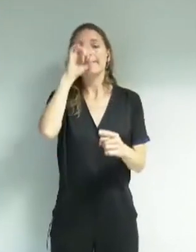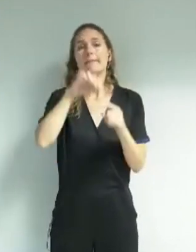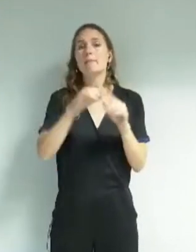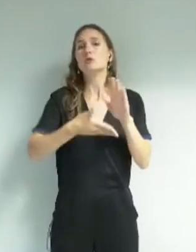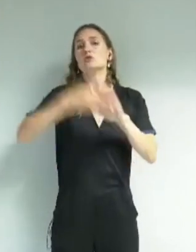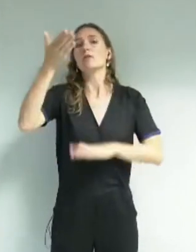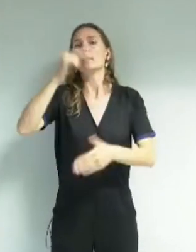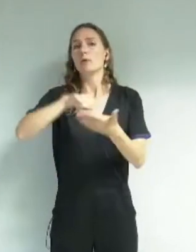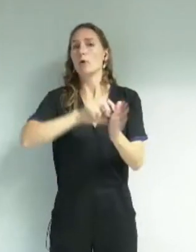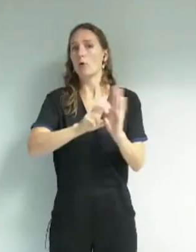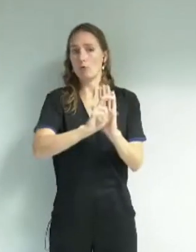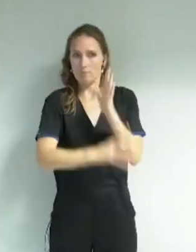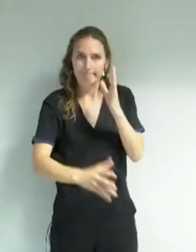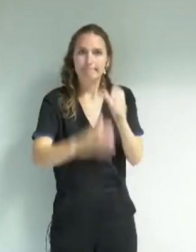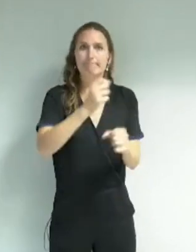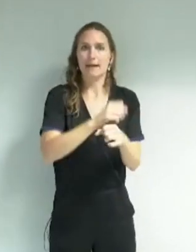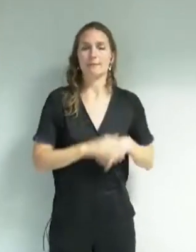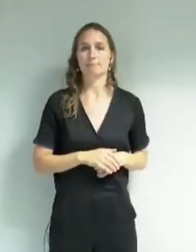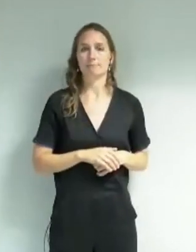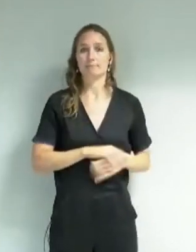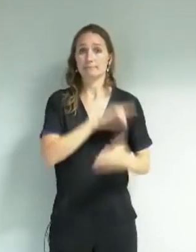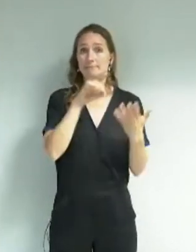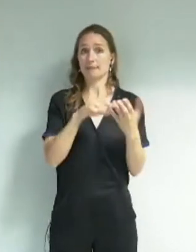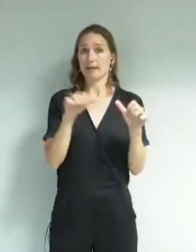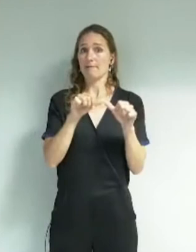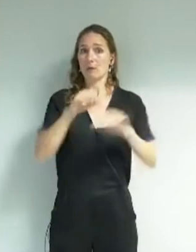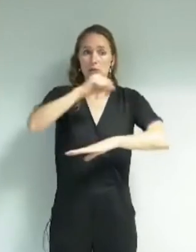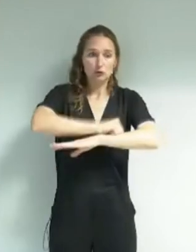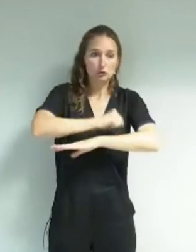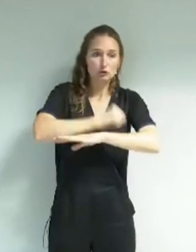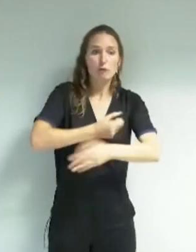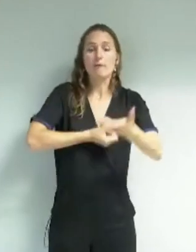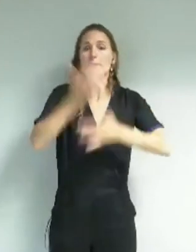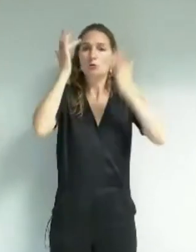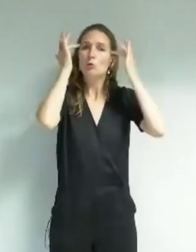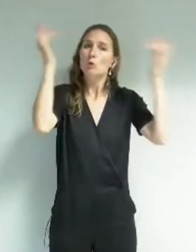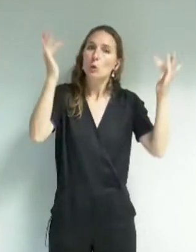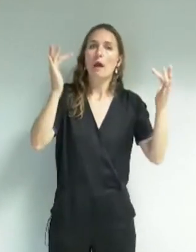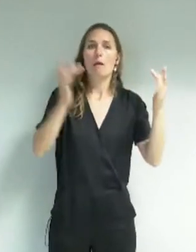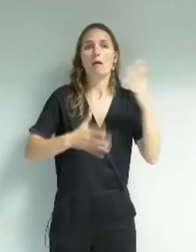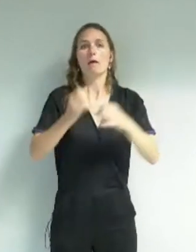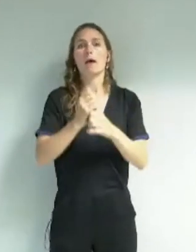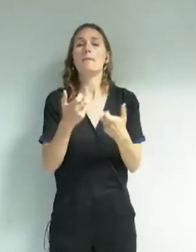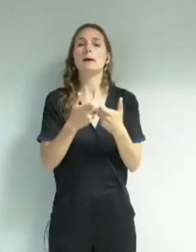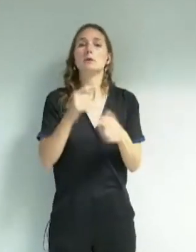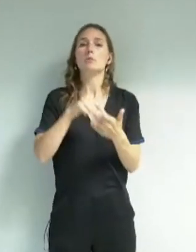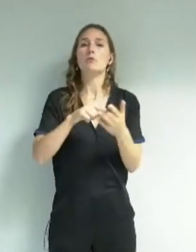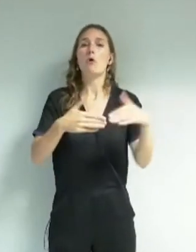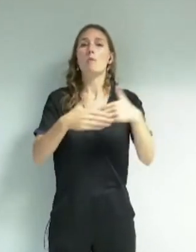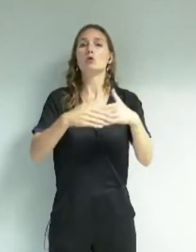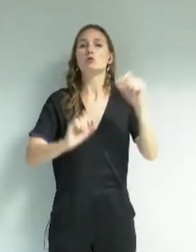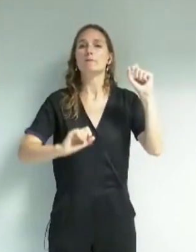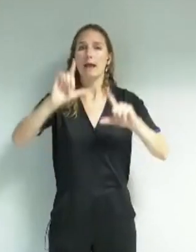Cinquièmement, installer régulièrement un stand d'information culturelle devant la FNAC ou sur des lieux de forte fréquentation.